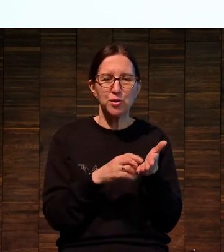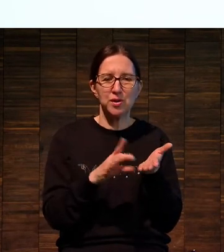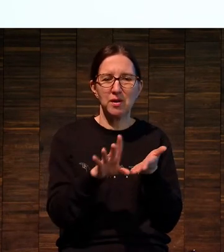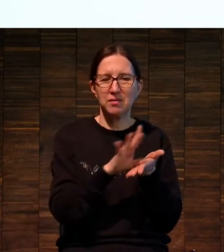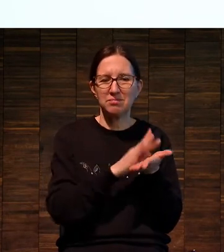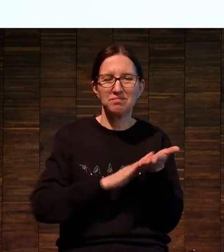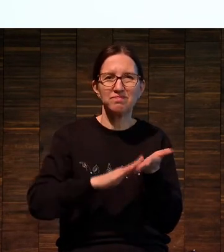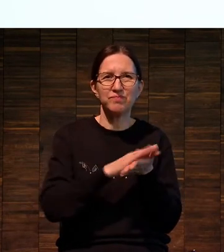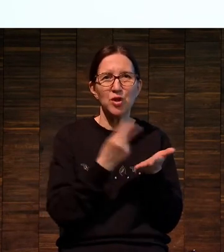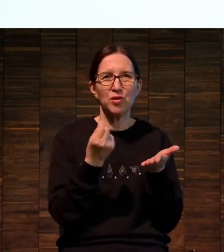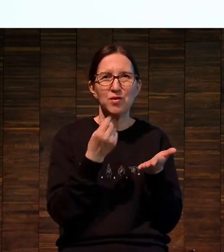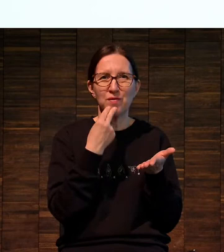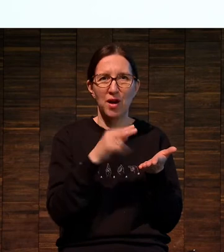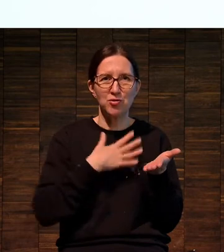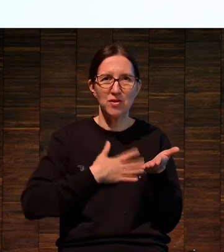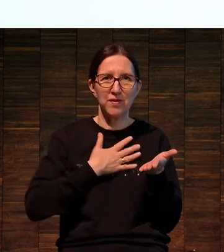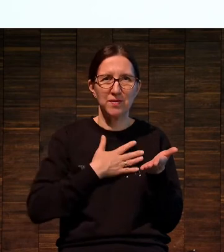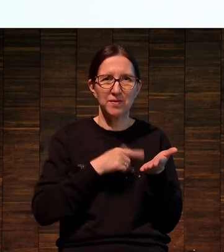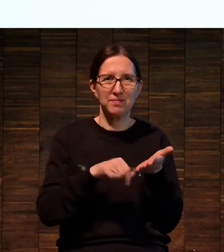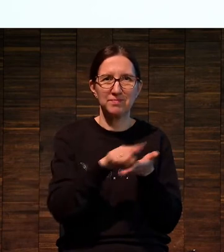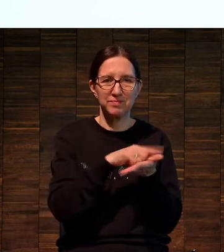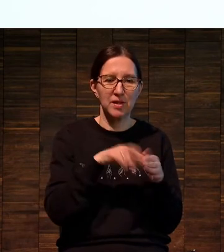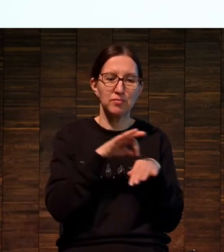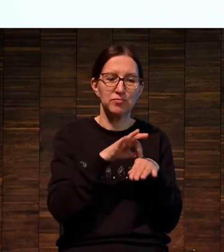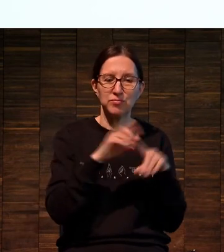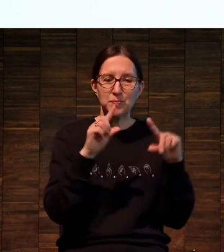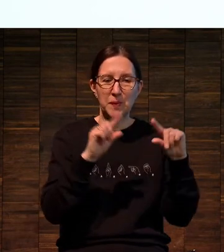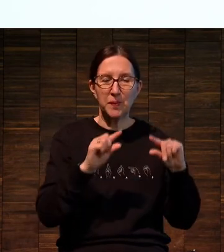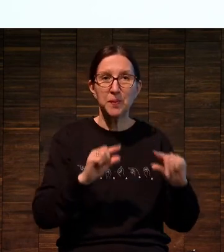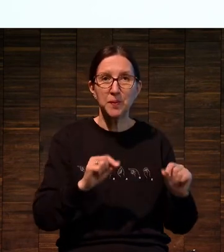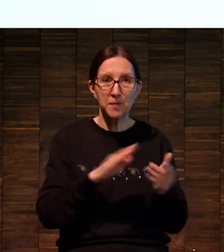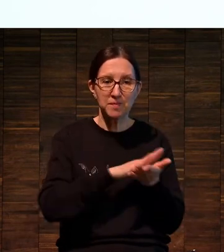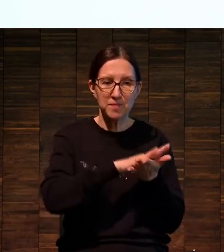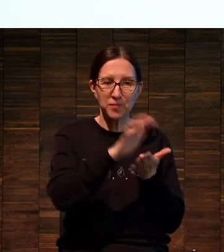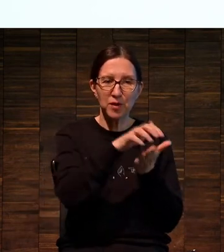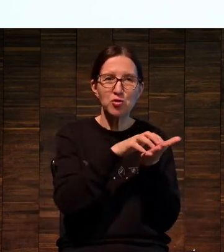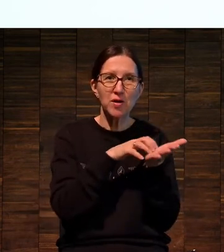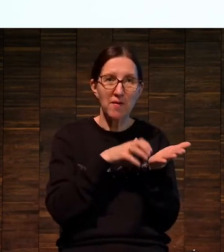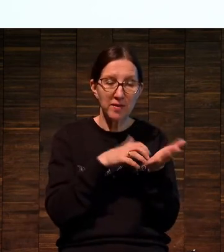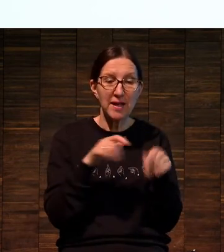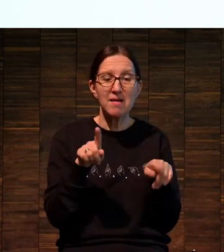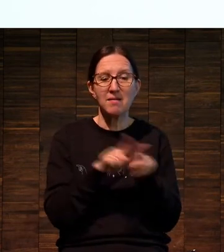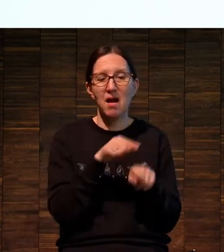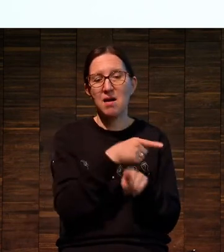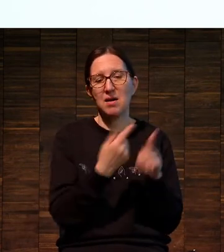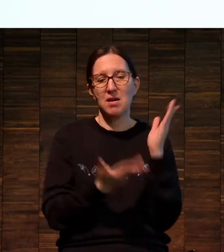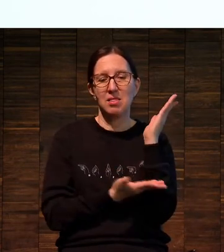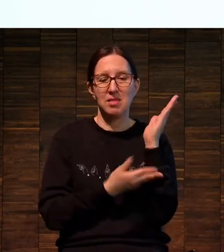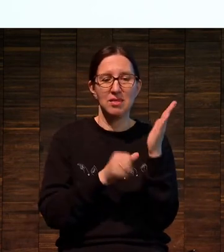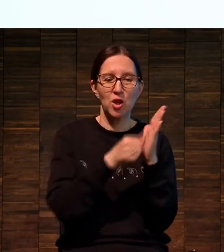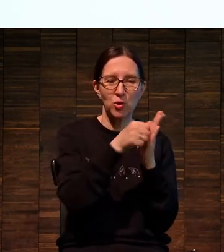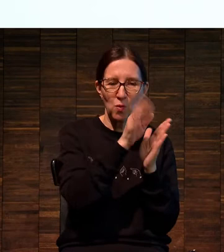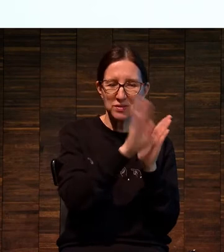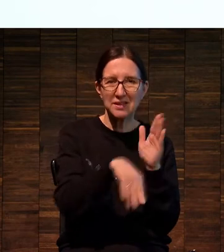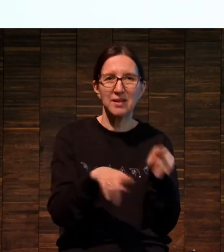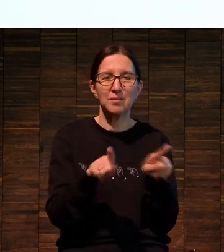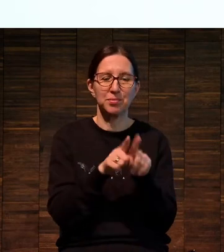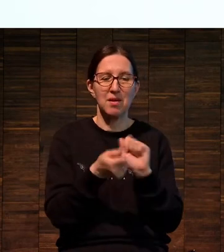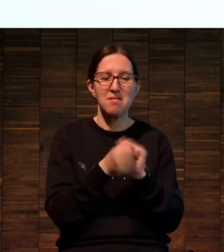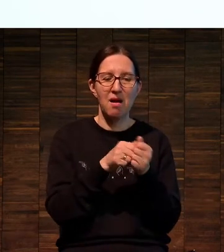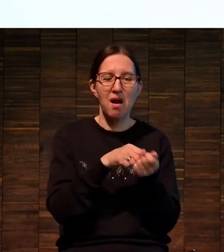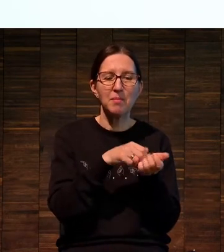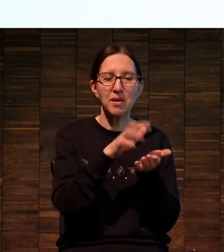печати, она претерпевает процесс износа. И как доски пиранези, так и камни, они